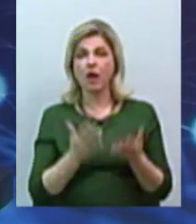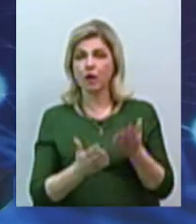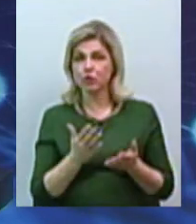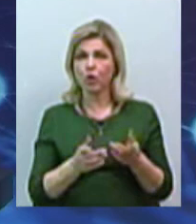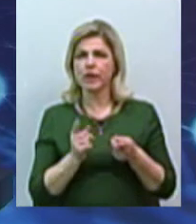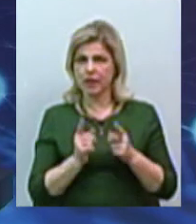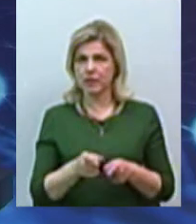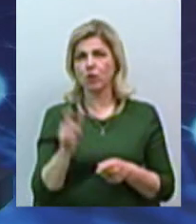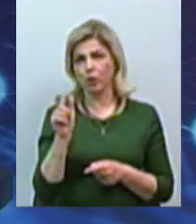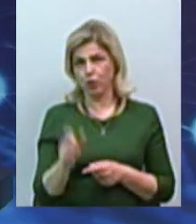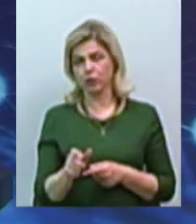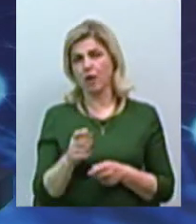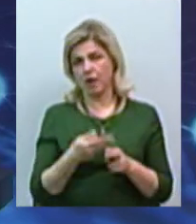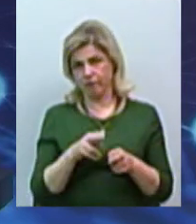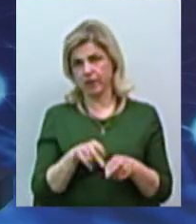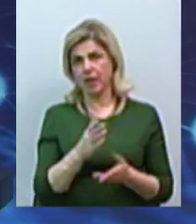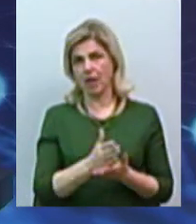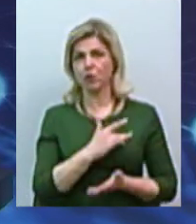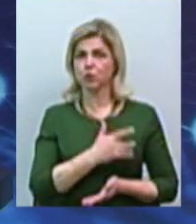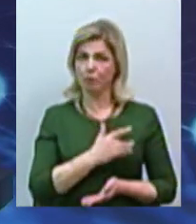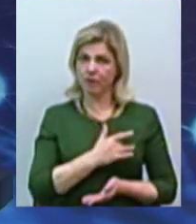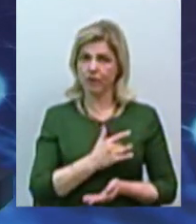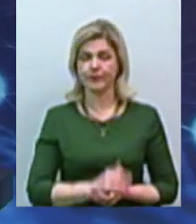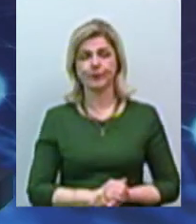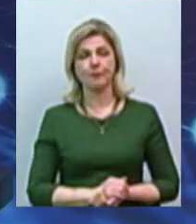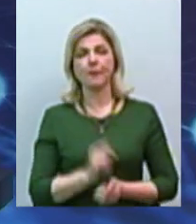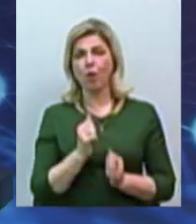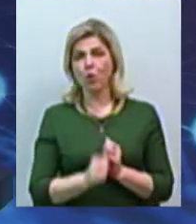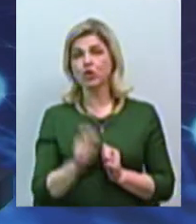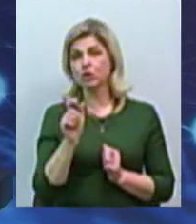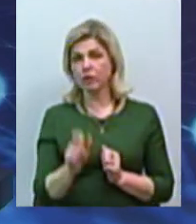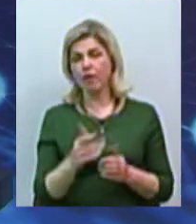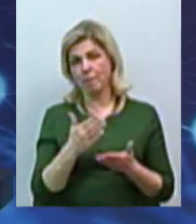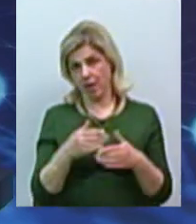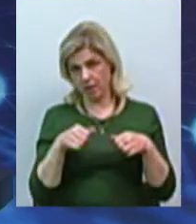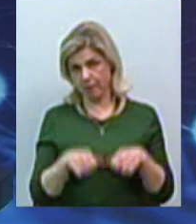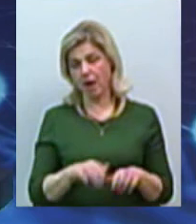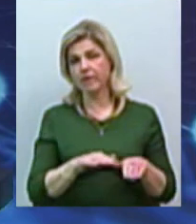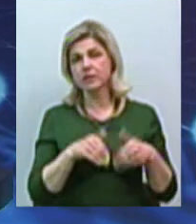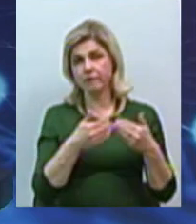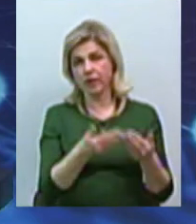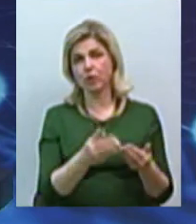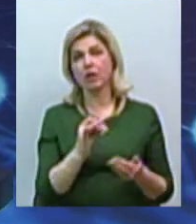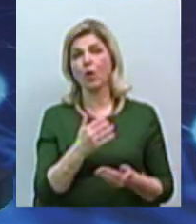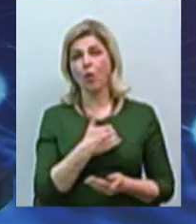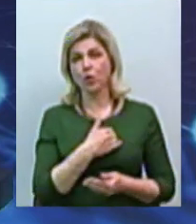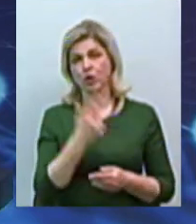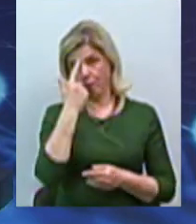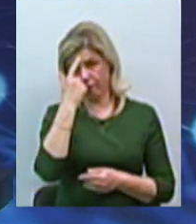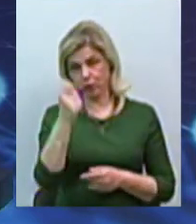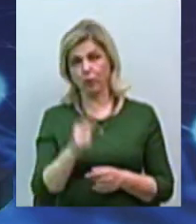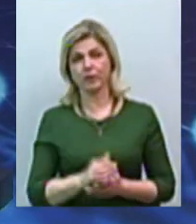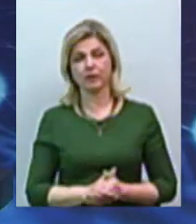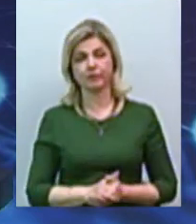дійсно людина в тому є сумнів. Вона, кожен споживач має право звернутися. Крім того, я хочу повідомити,